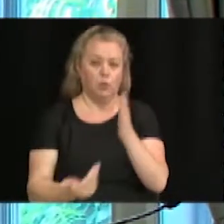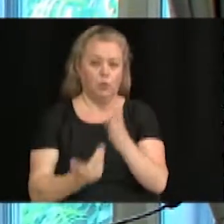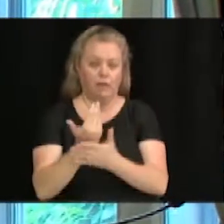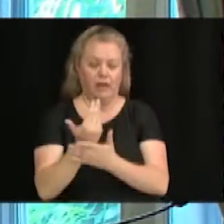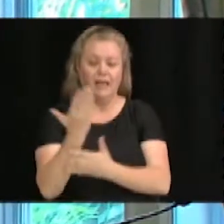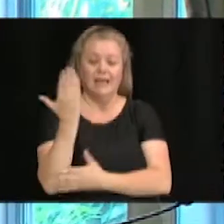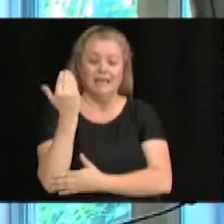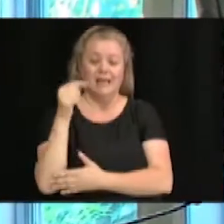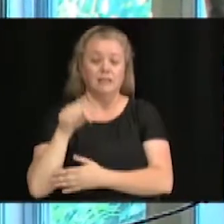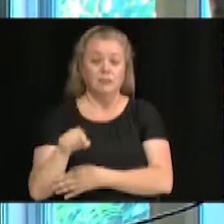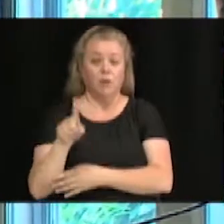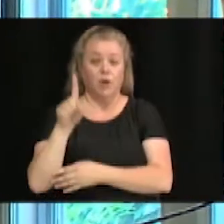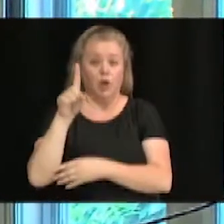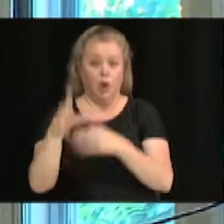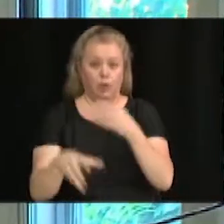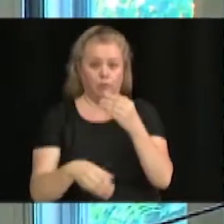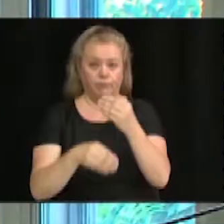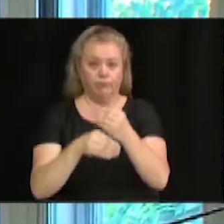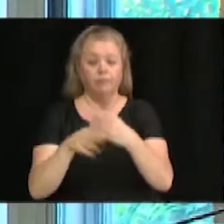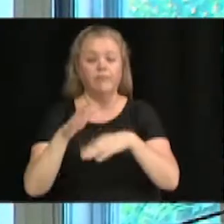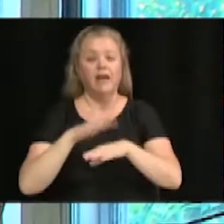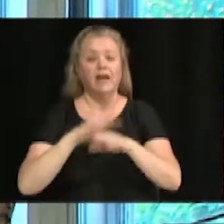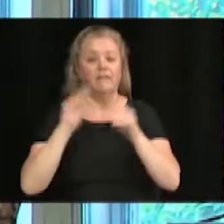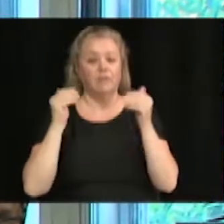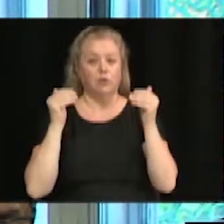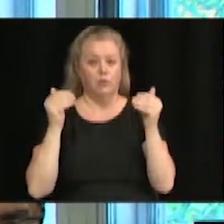15.1, il y aura l'ajout d'un avis de motion.